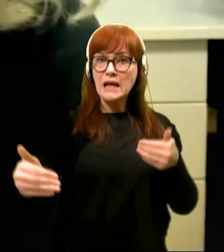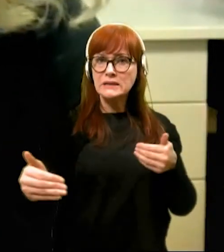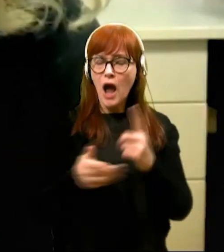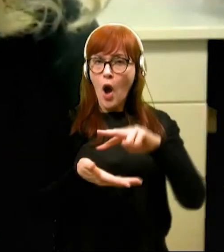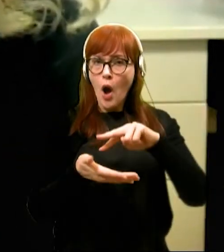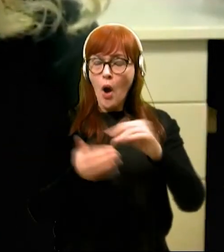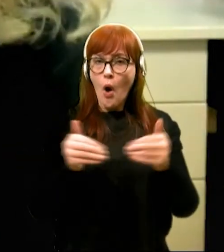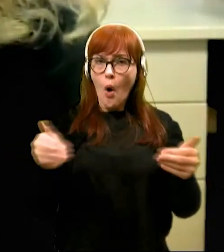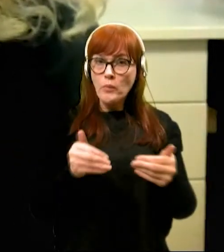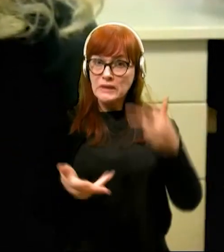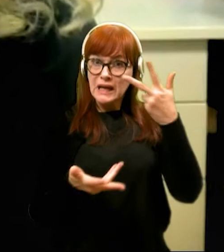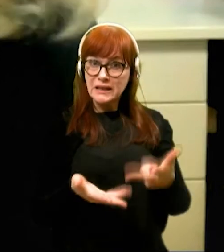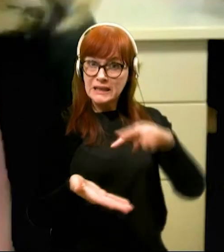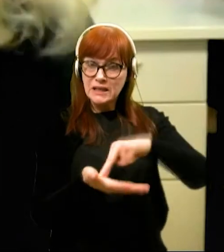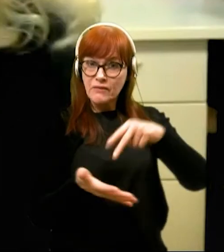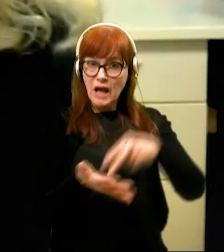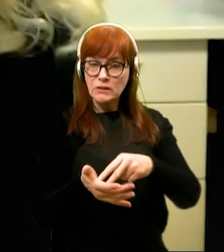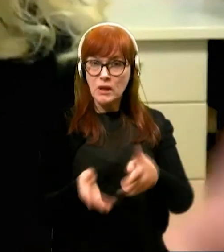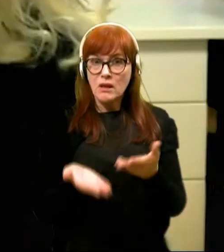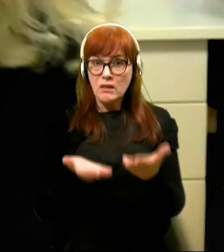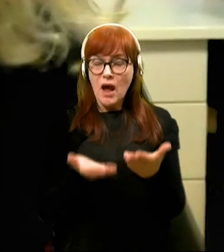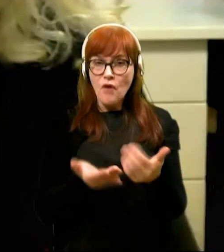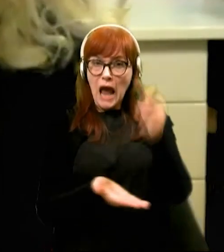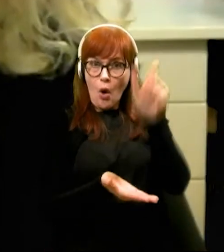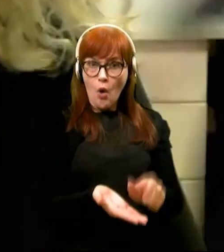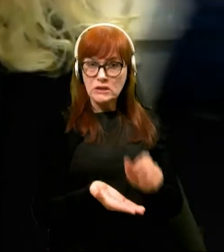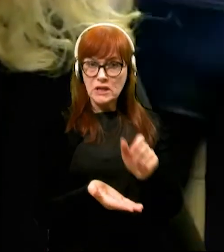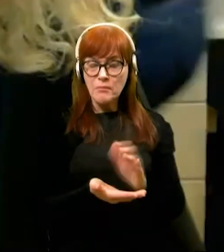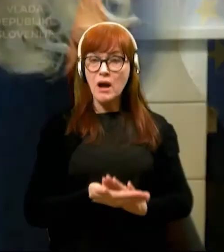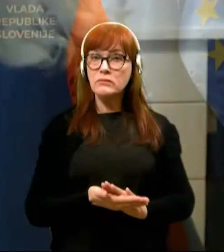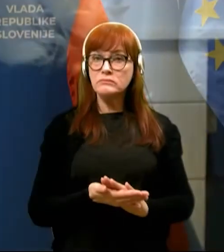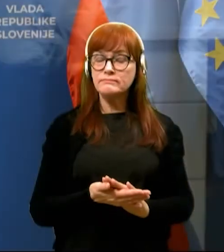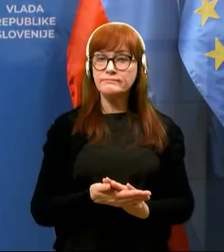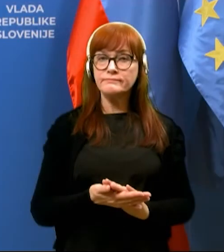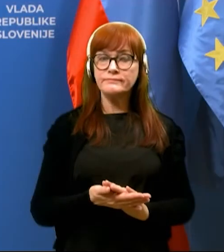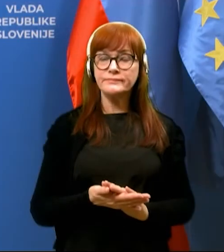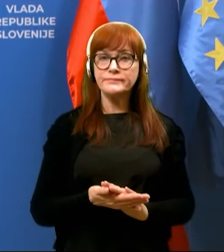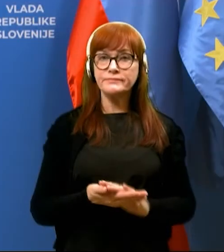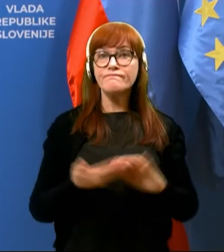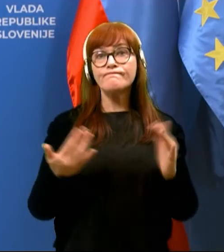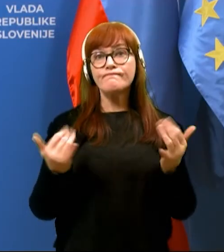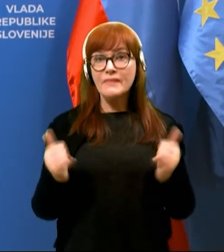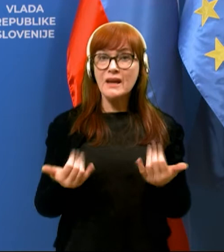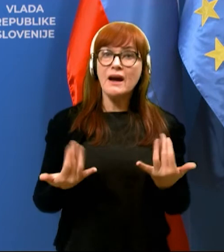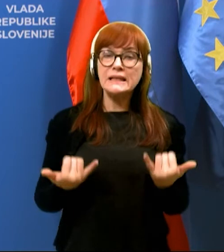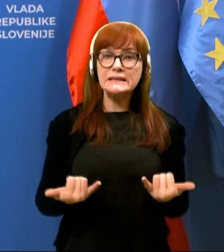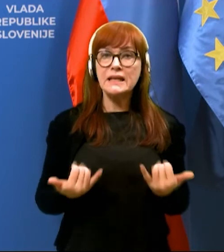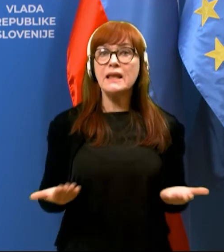kvadratnih metrov, da jih je navoljilo na osebo. Hvala lepa. Ja, zdaj,